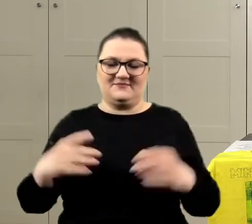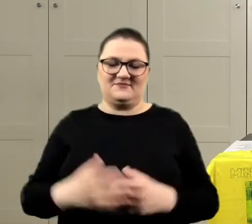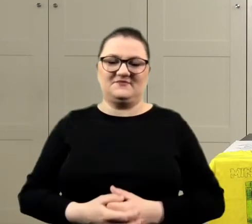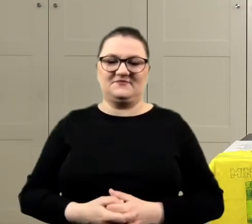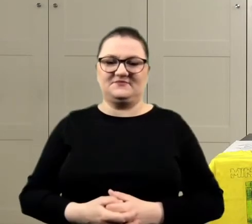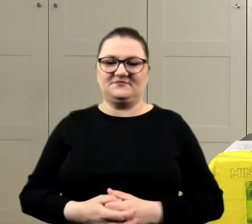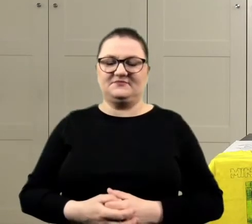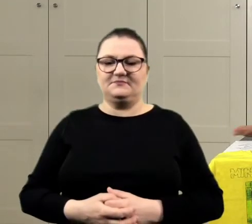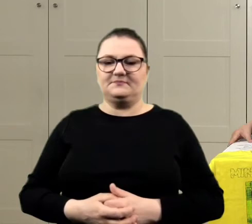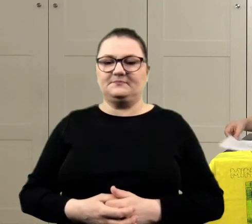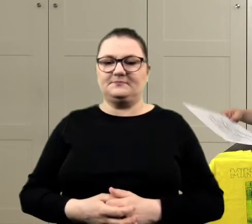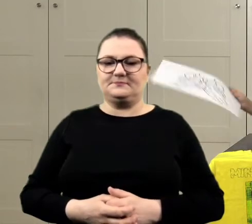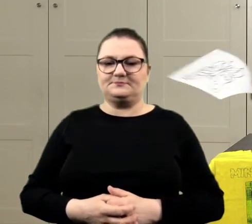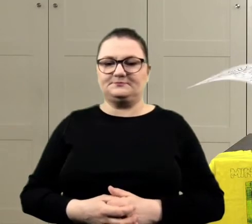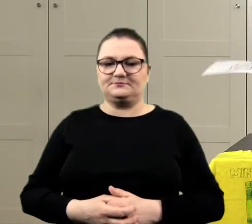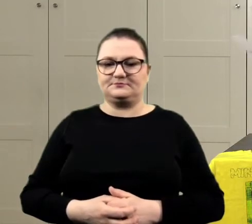Czyli...